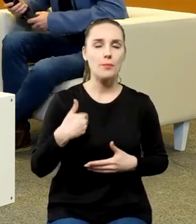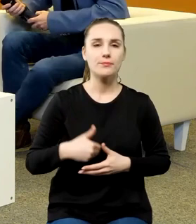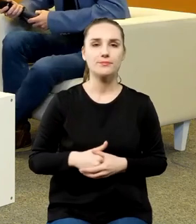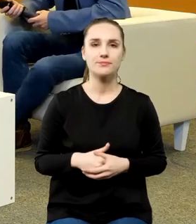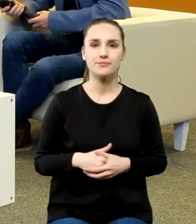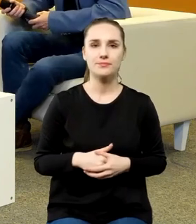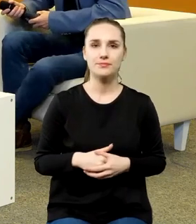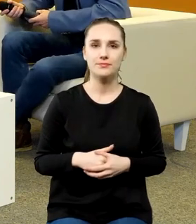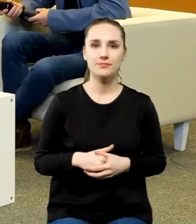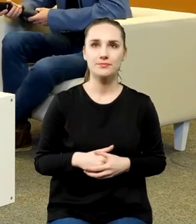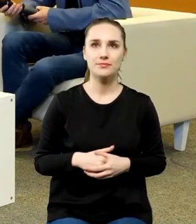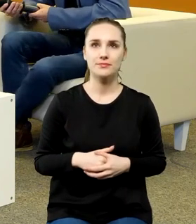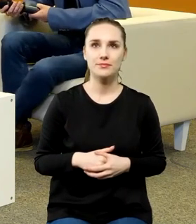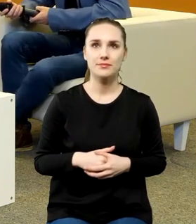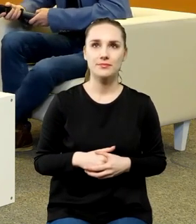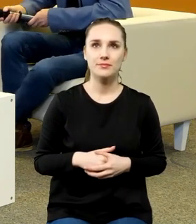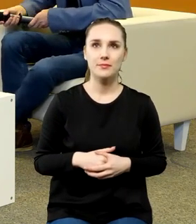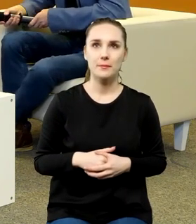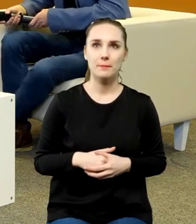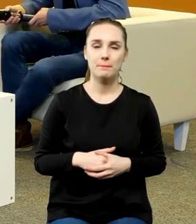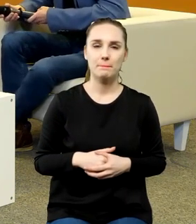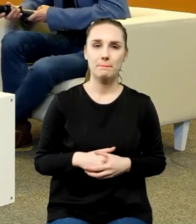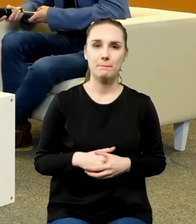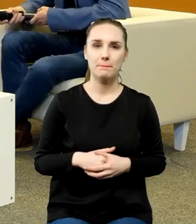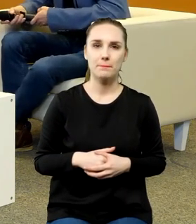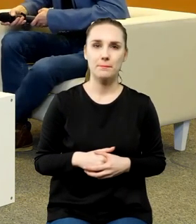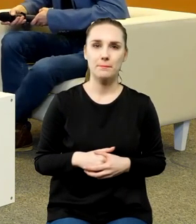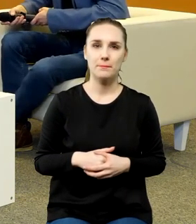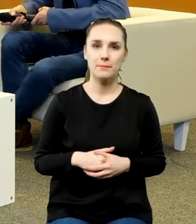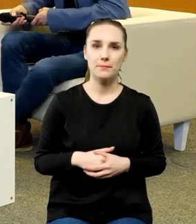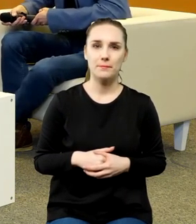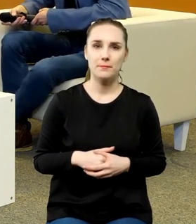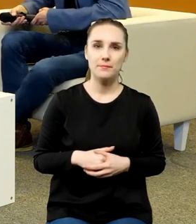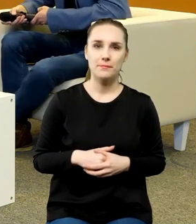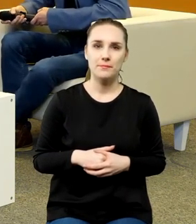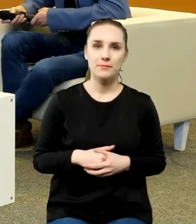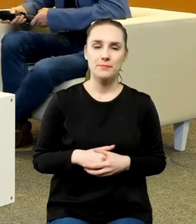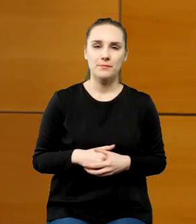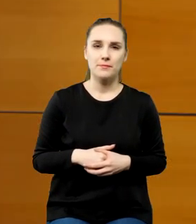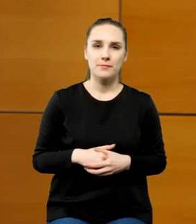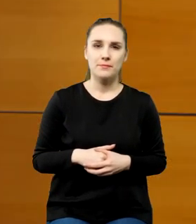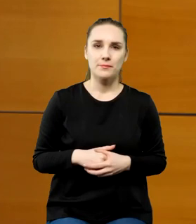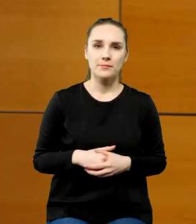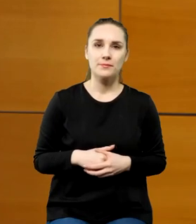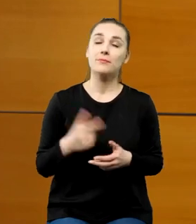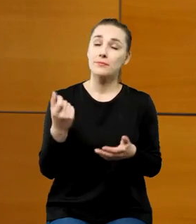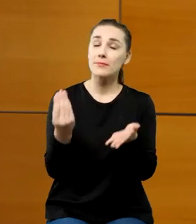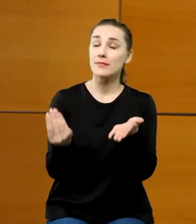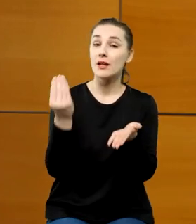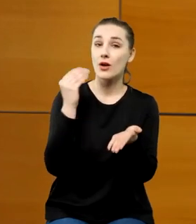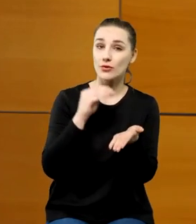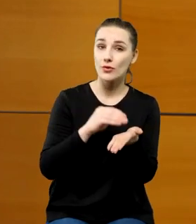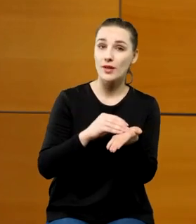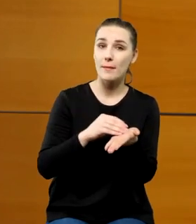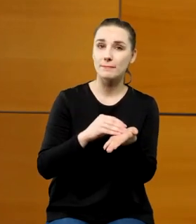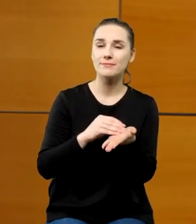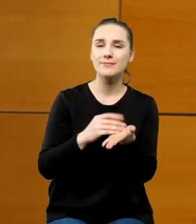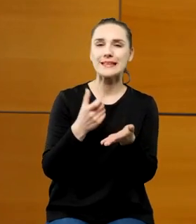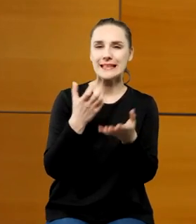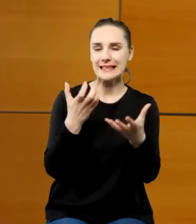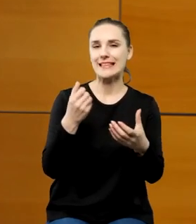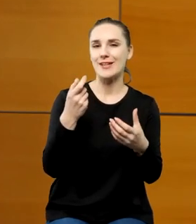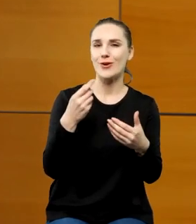Dodał jeszcze, żeby trochę bliżej się przesunąć do kultury, którą